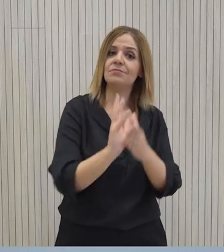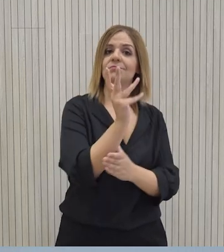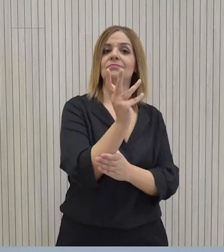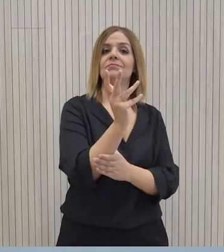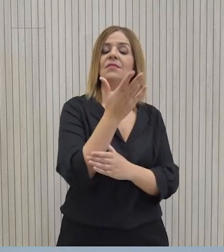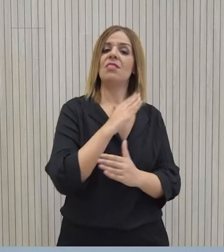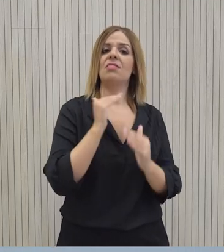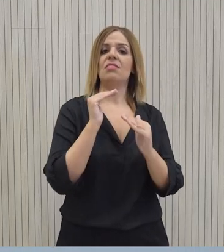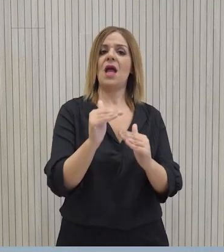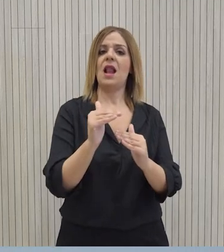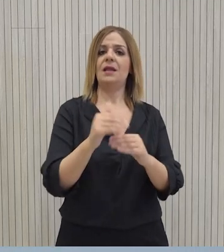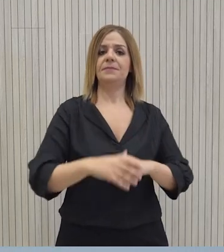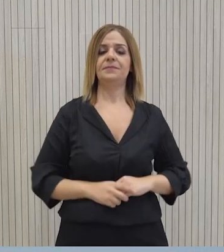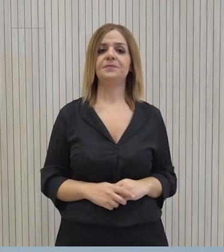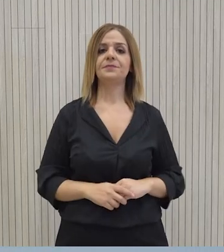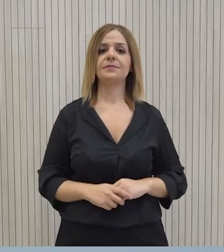να συνεχιστεί.